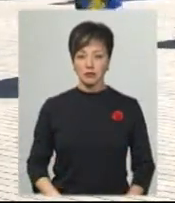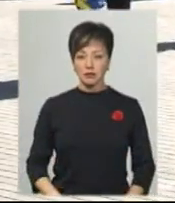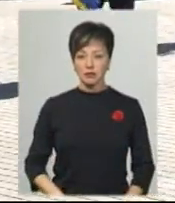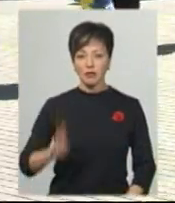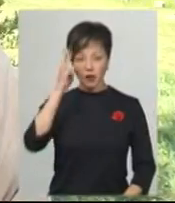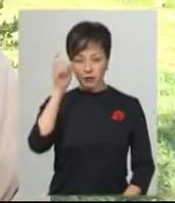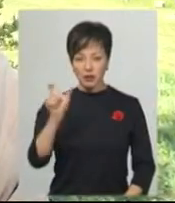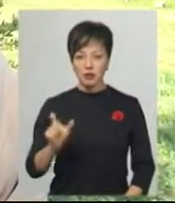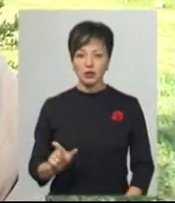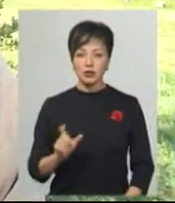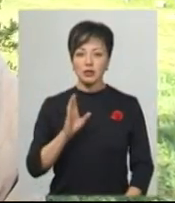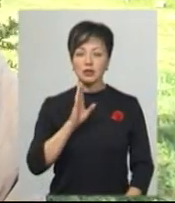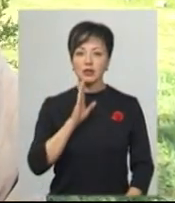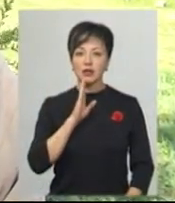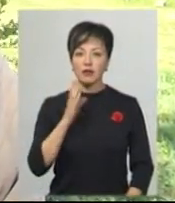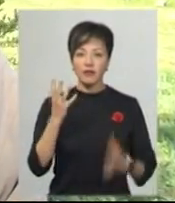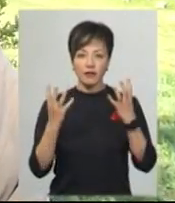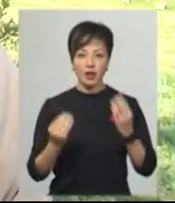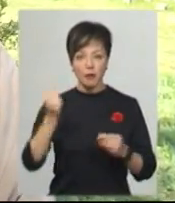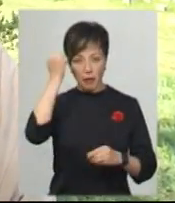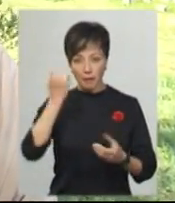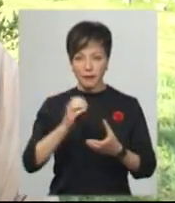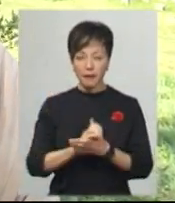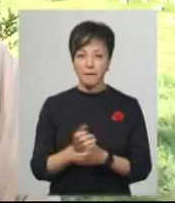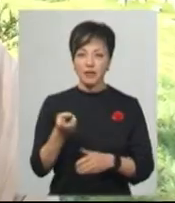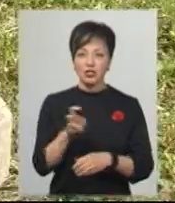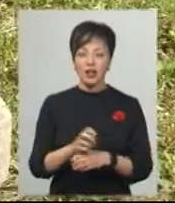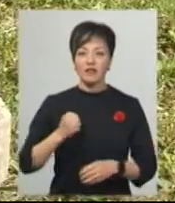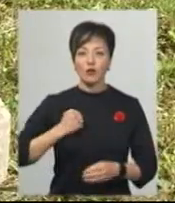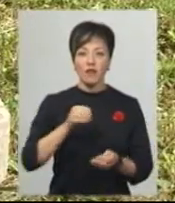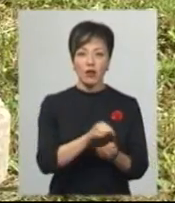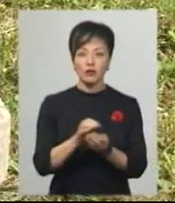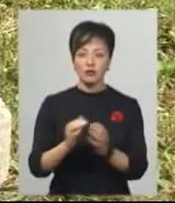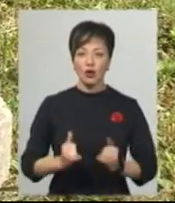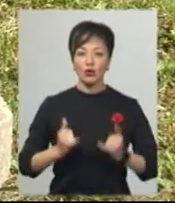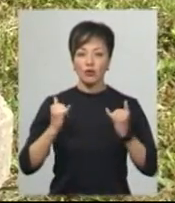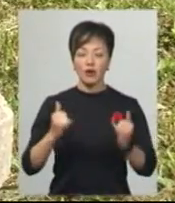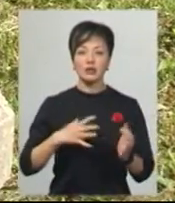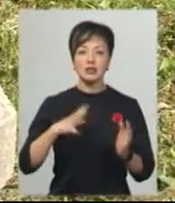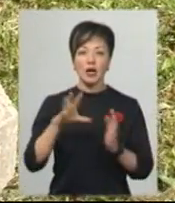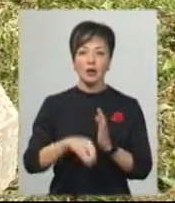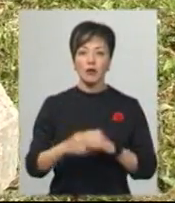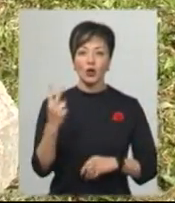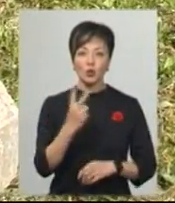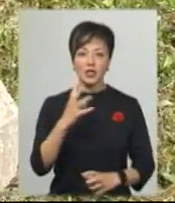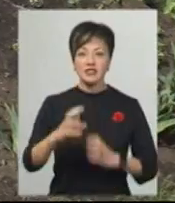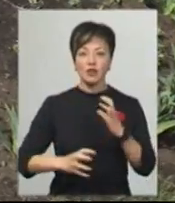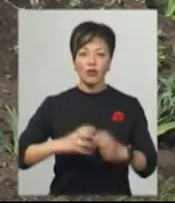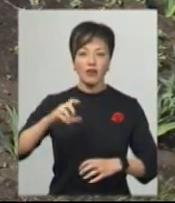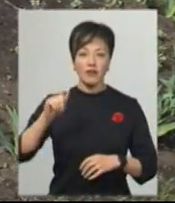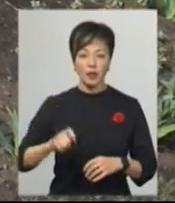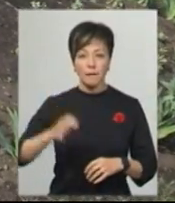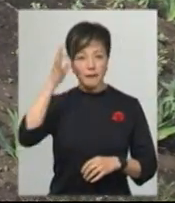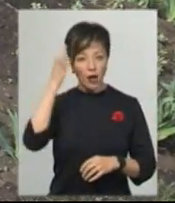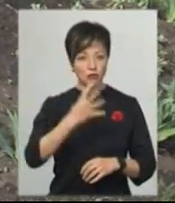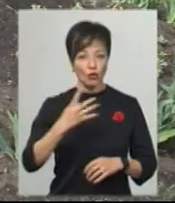Хмельничанка Світлана Полтавець у День пам'яті та примирення прийшла на військове кладовище, аби вшанувати загиблих у Другої світовій війні. Пригадую, у 41-му